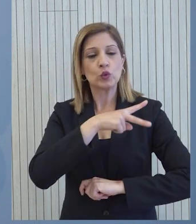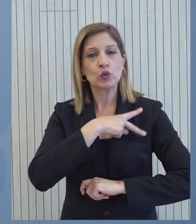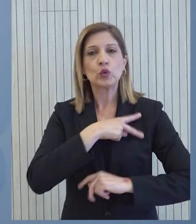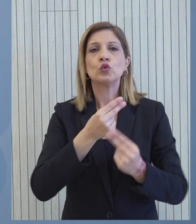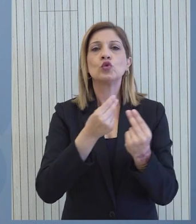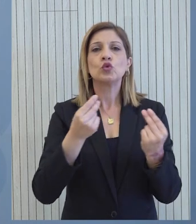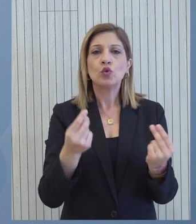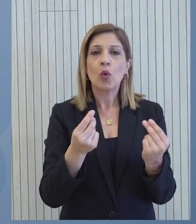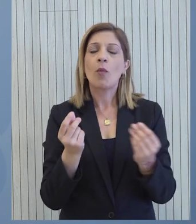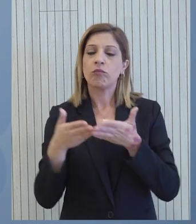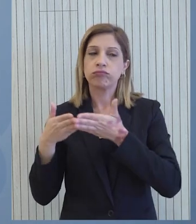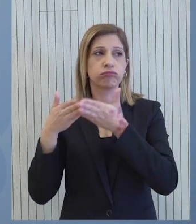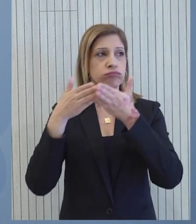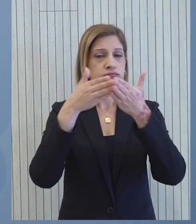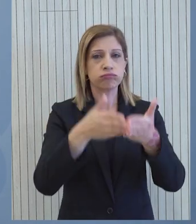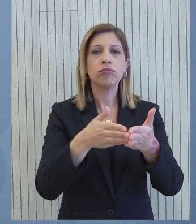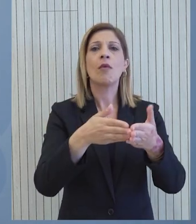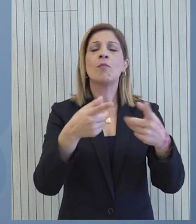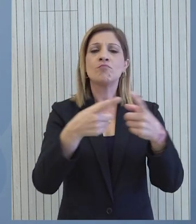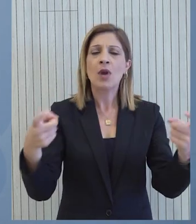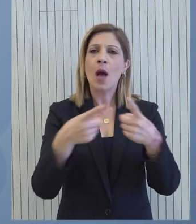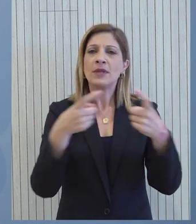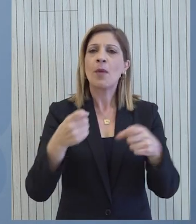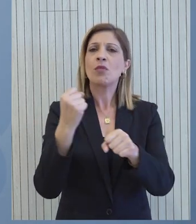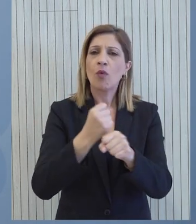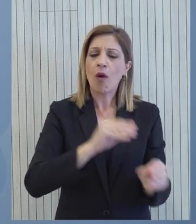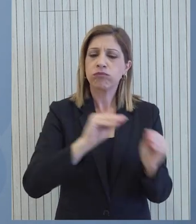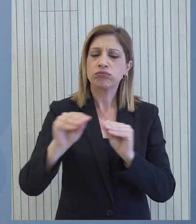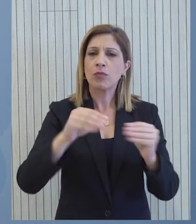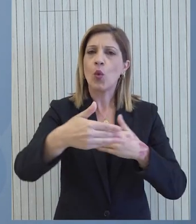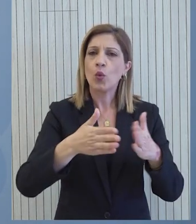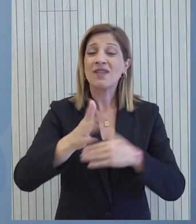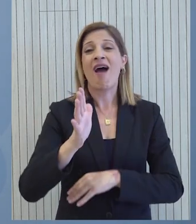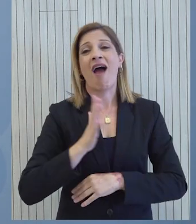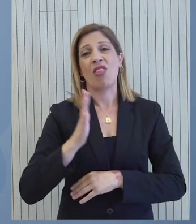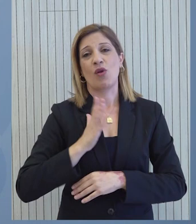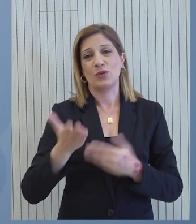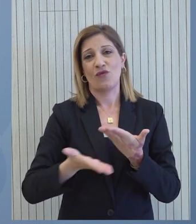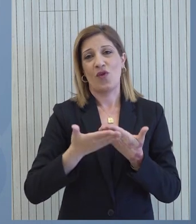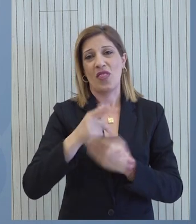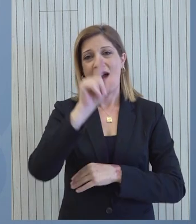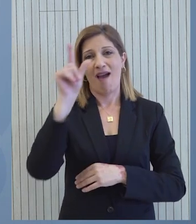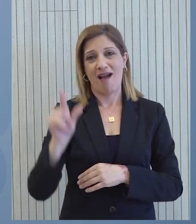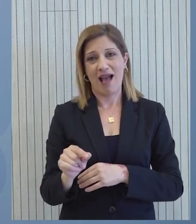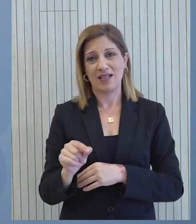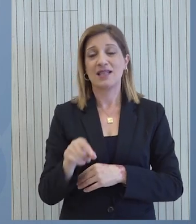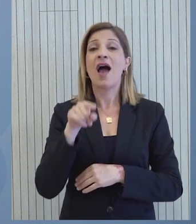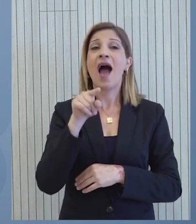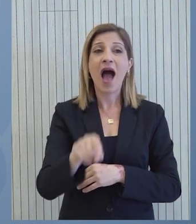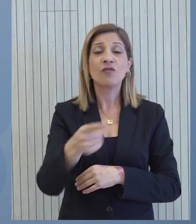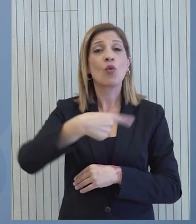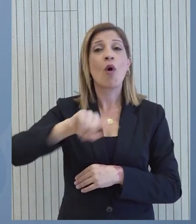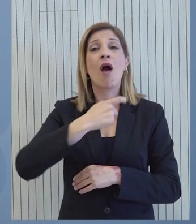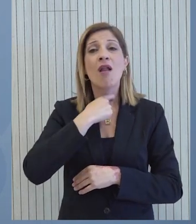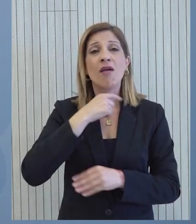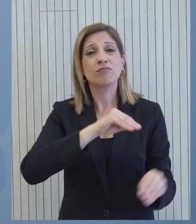συνθήκες για άφηξη και παραλαβή αυξημένου όγκου ποσοτήτων ανθρωπιστικής βοήθειας στη ΓΑΣ. Η διεύρυνση του όγκου ροής